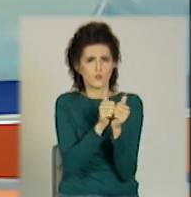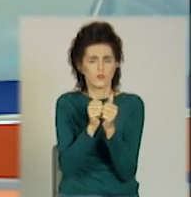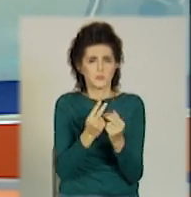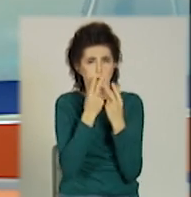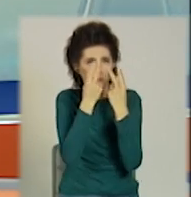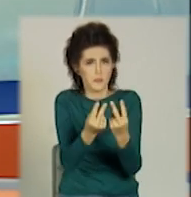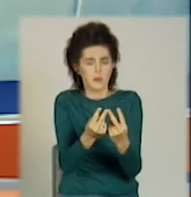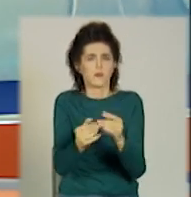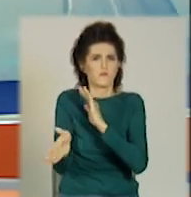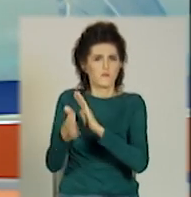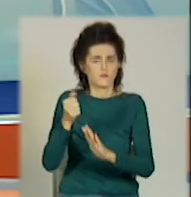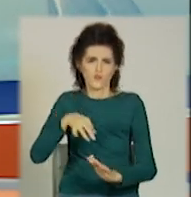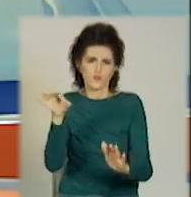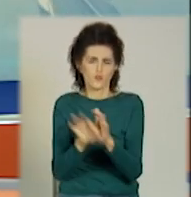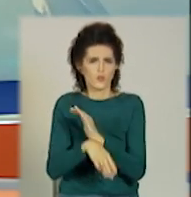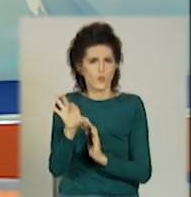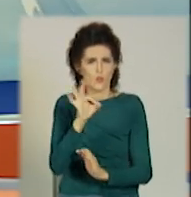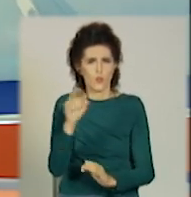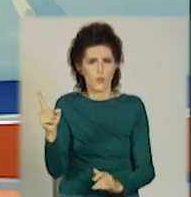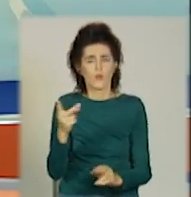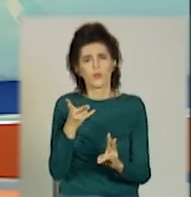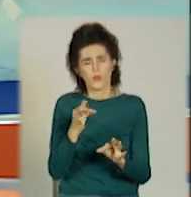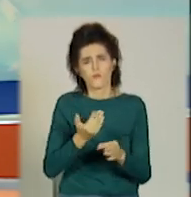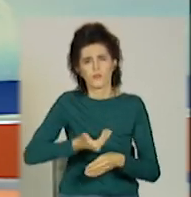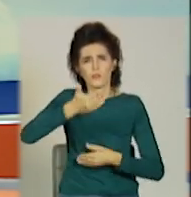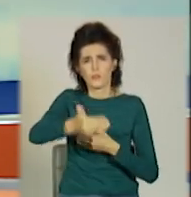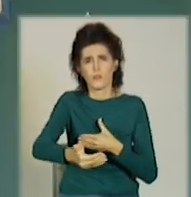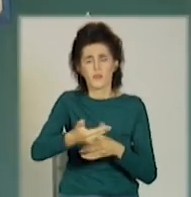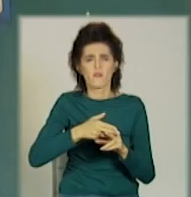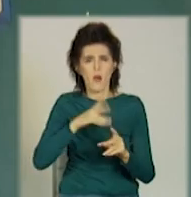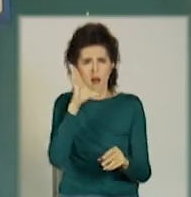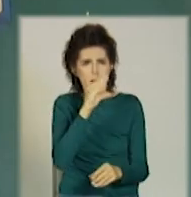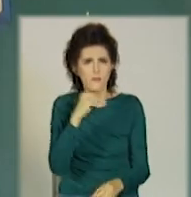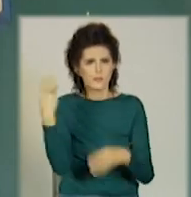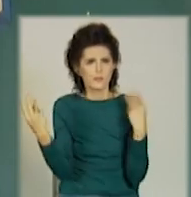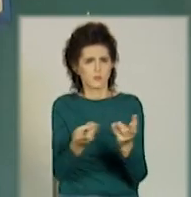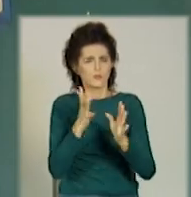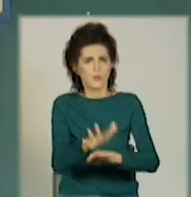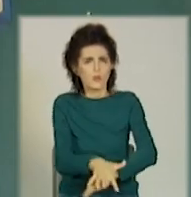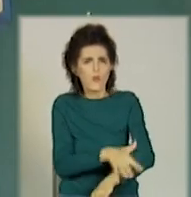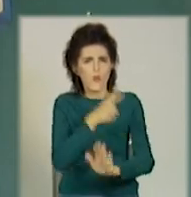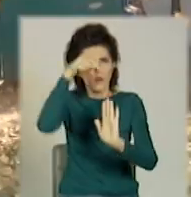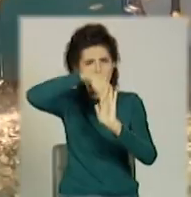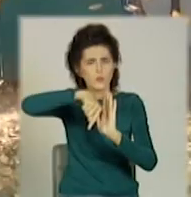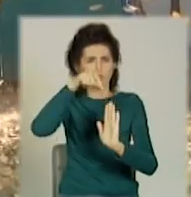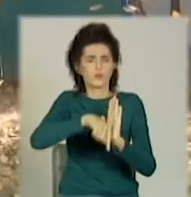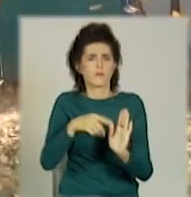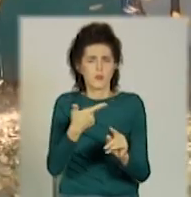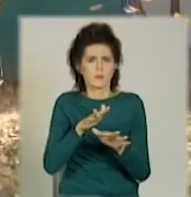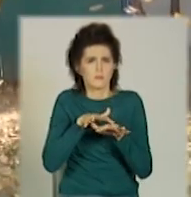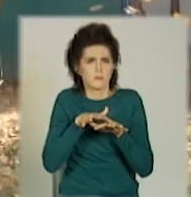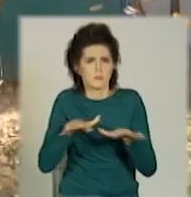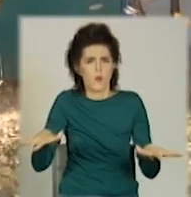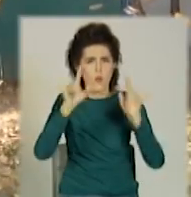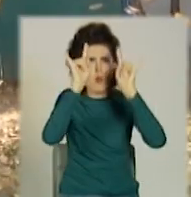викликали рятувальників. Та запізно. Вогонь міг довго палати всередині, кажуть пожежники, бо усі